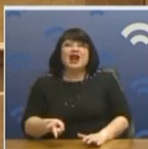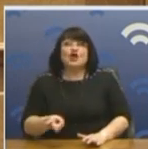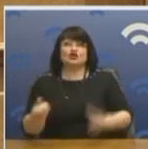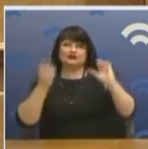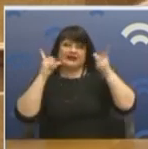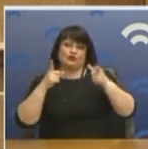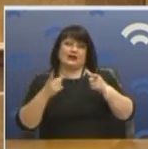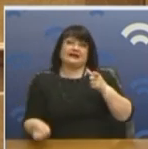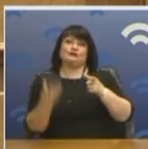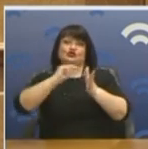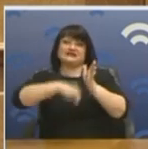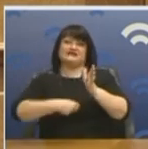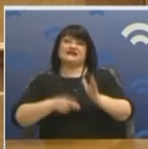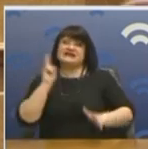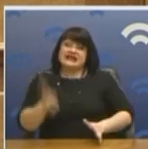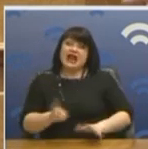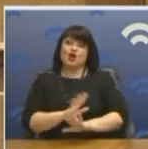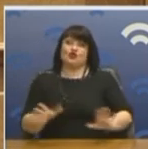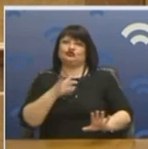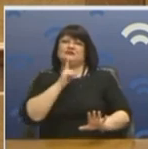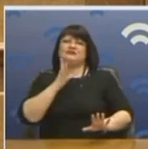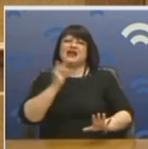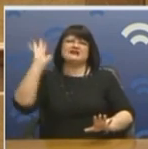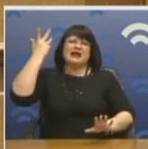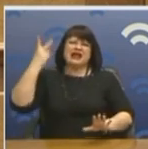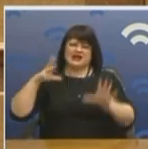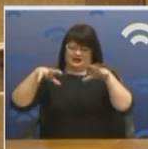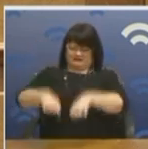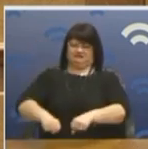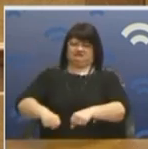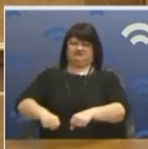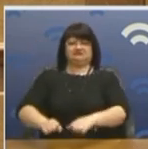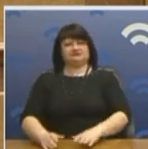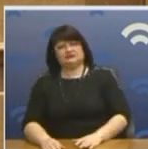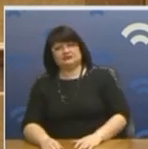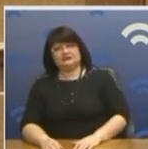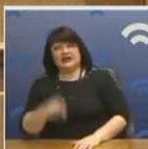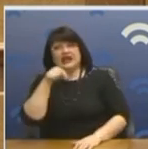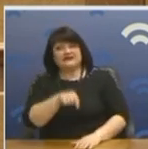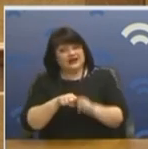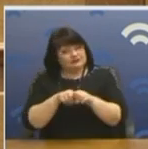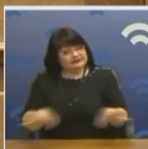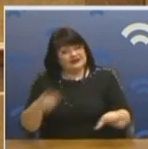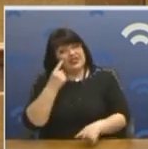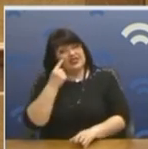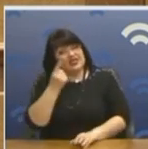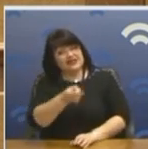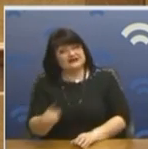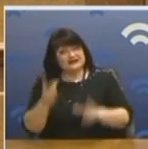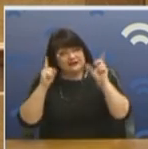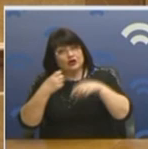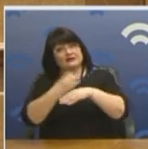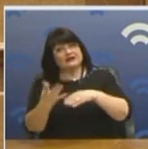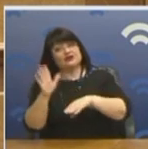σύμβαση. Απικιοκρατικού χαρακτήρα. Κακώς την υπογράψατε. Και αυτά είναι τα απόνερα της διακυβέρνησσό σας. Και της Νέας Δημοκρατίας και του